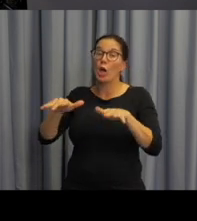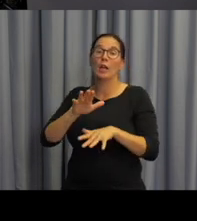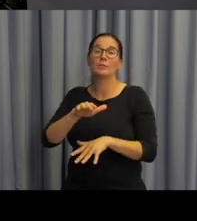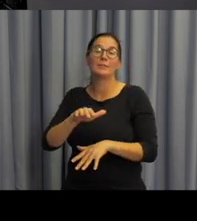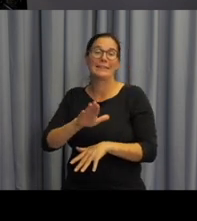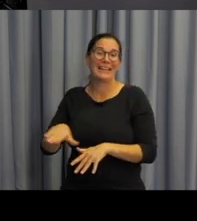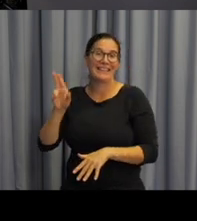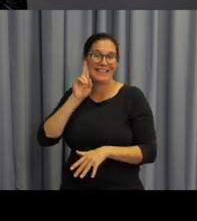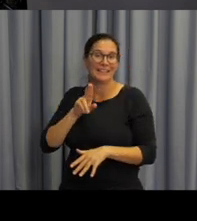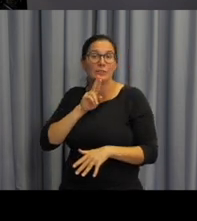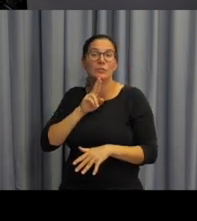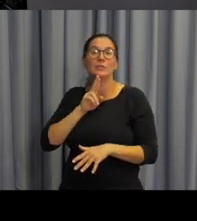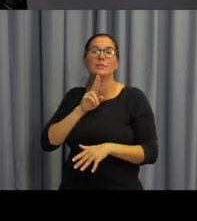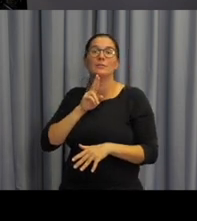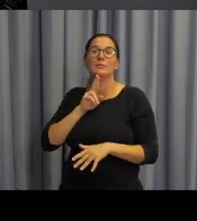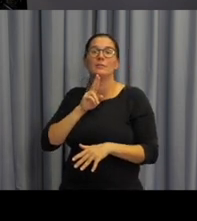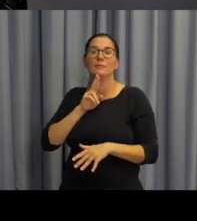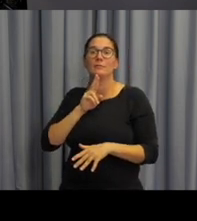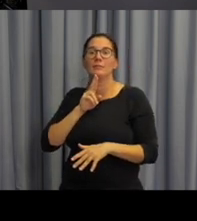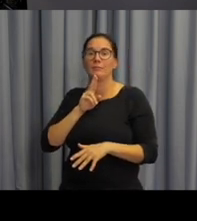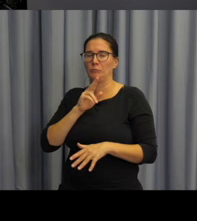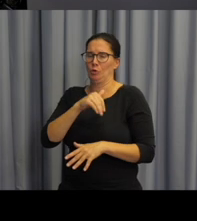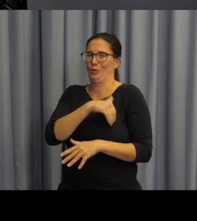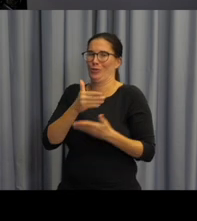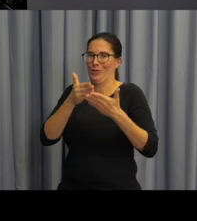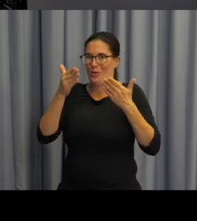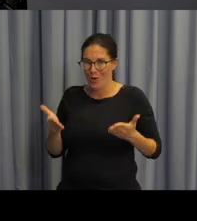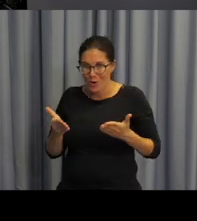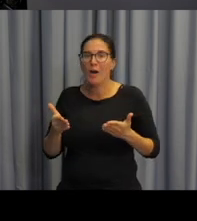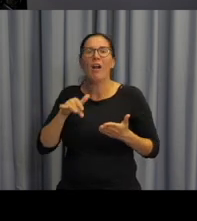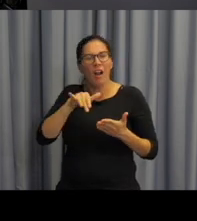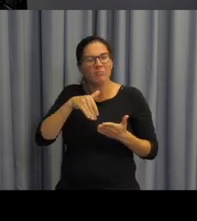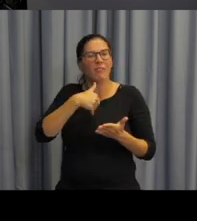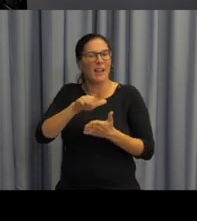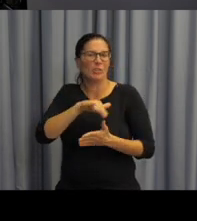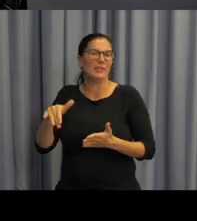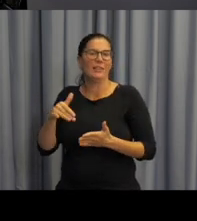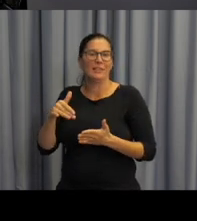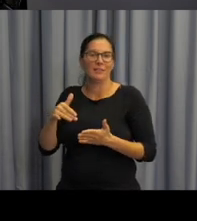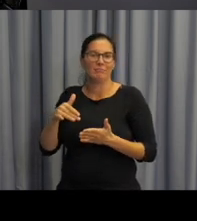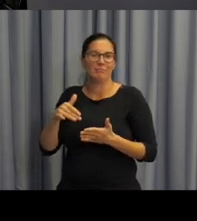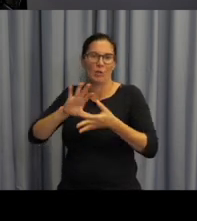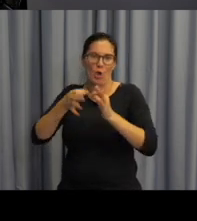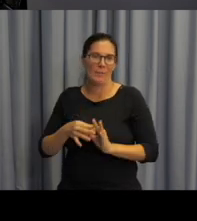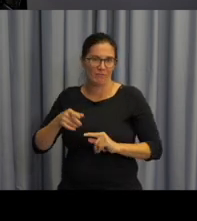školách pro děti se sluchovým postižením, jsou také děti s dalšími specifickými potřebami učení. Můžeme si tady položit